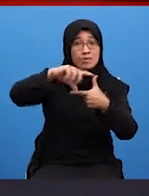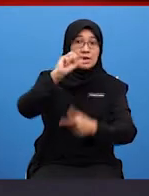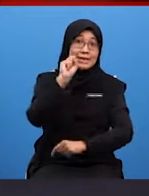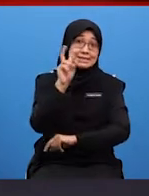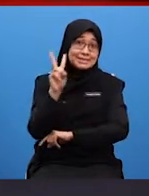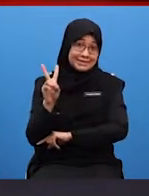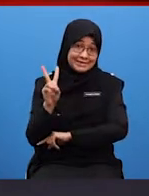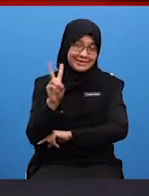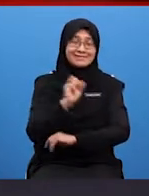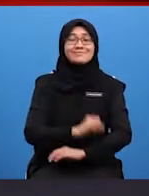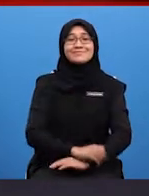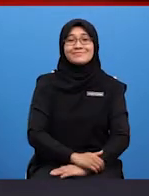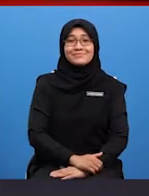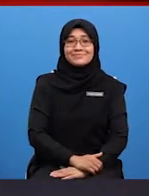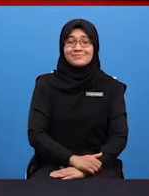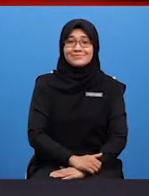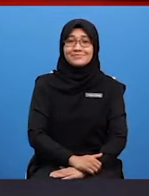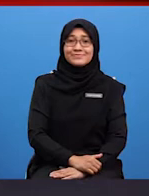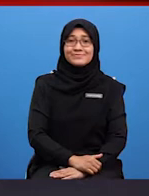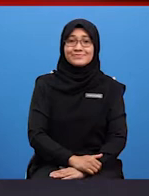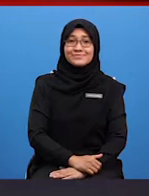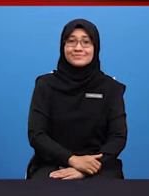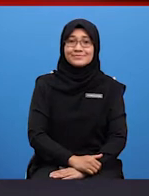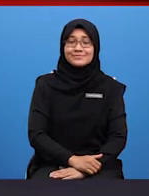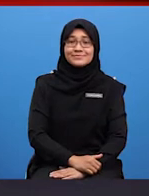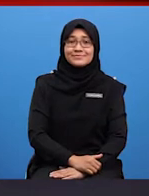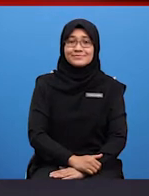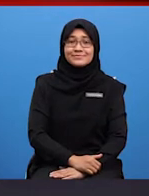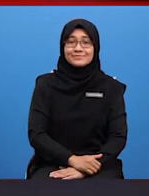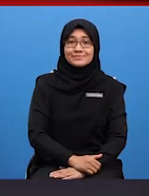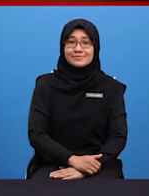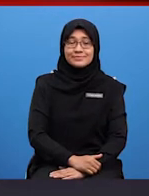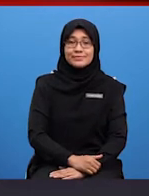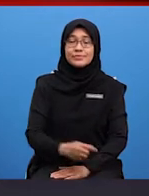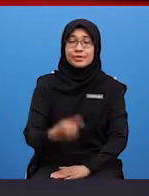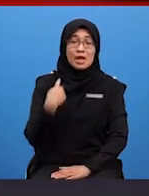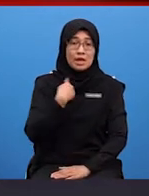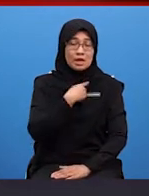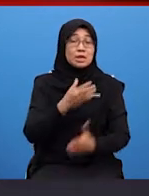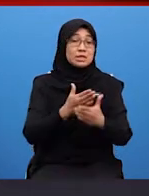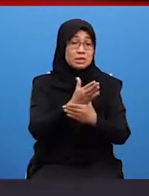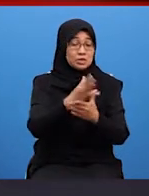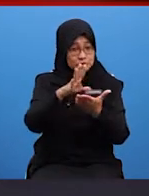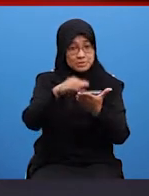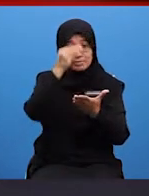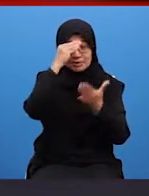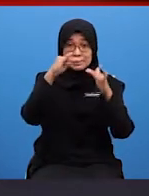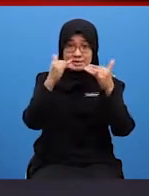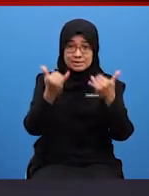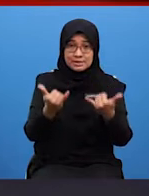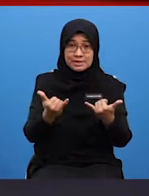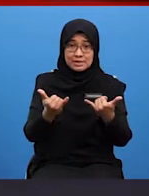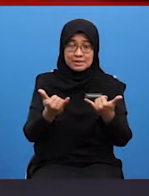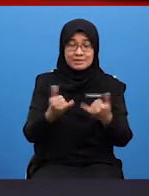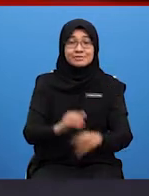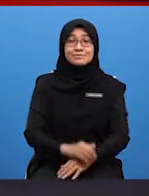Okey, setelah kita berhenti rehat seketika dengan mendengar irama lagu sebagai menenangkan jiwa Kita teruskan pembelajaran kita pada hari ini Pelajar-pelajar